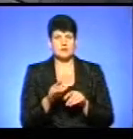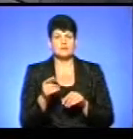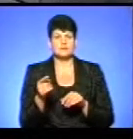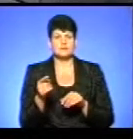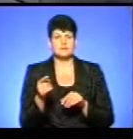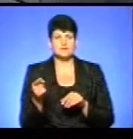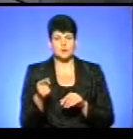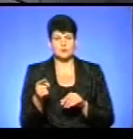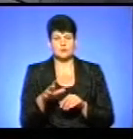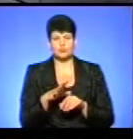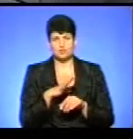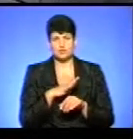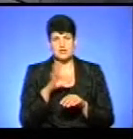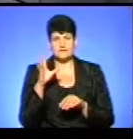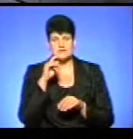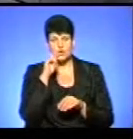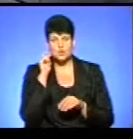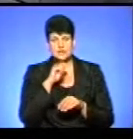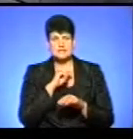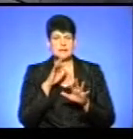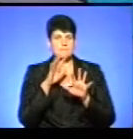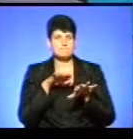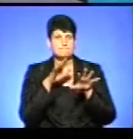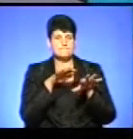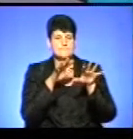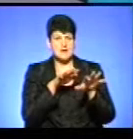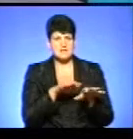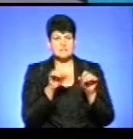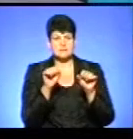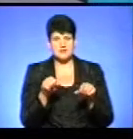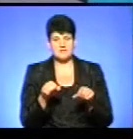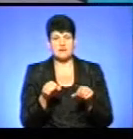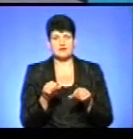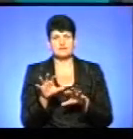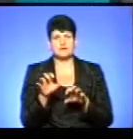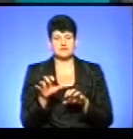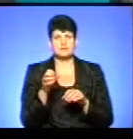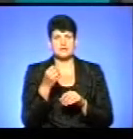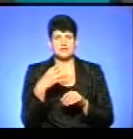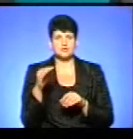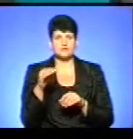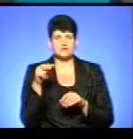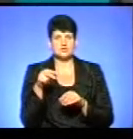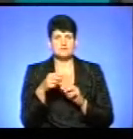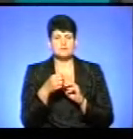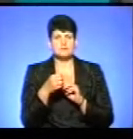відбулся всеукраїнський марш за права тварин 15 жовтня 2017 року,